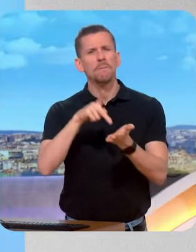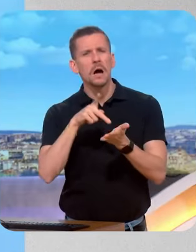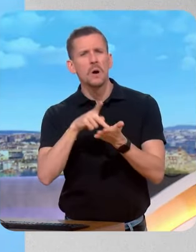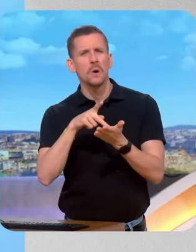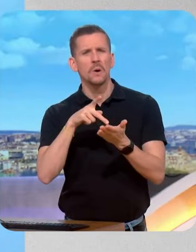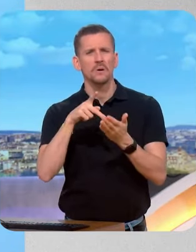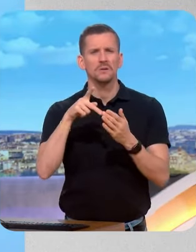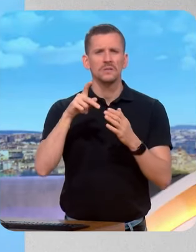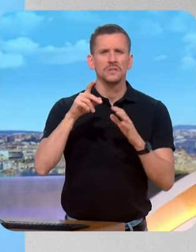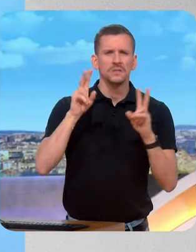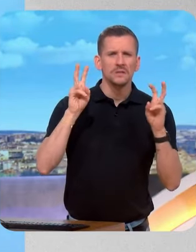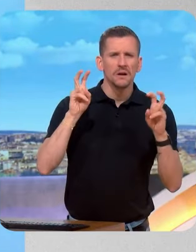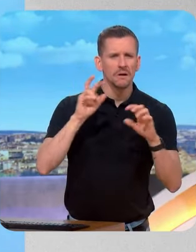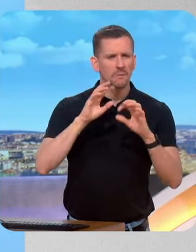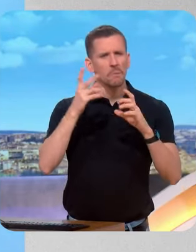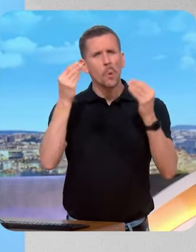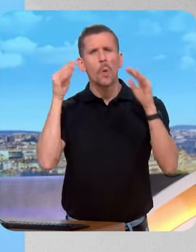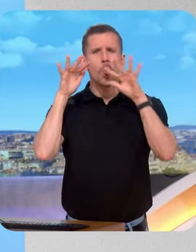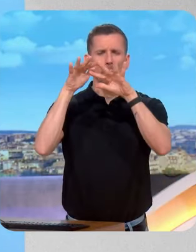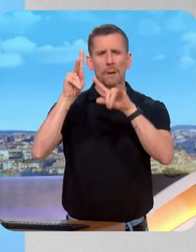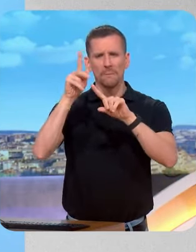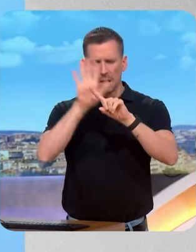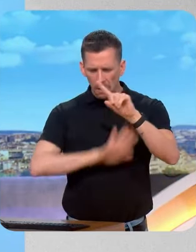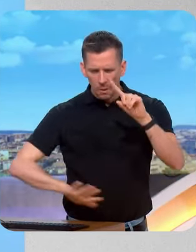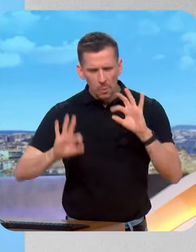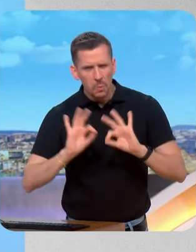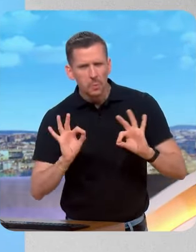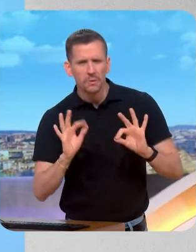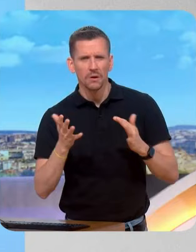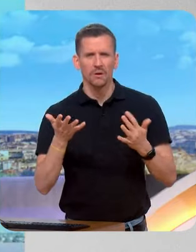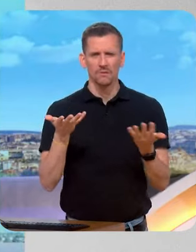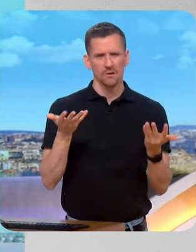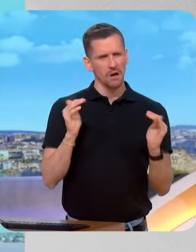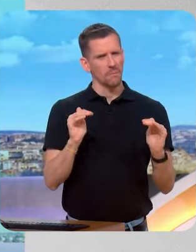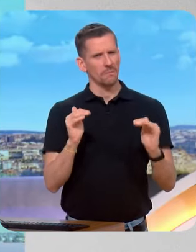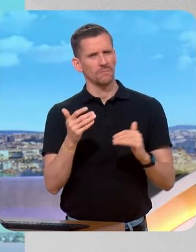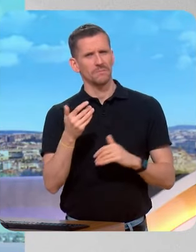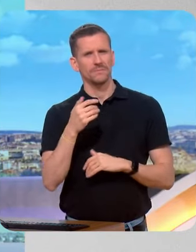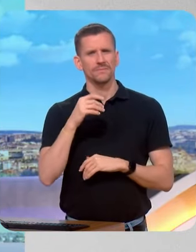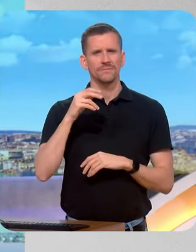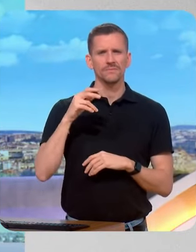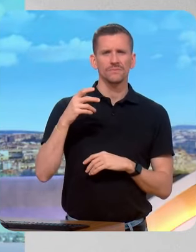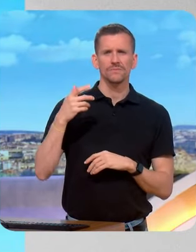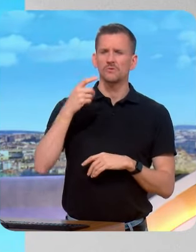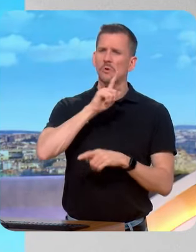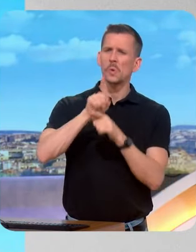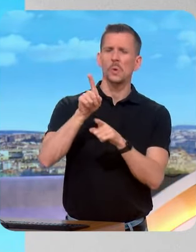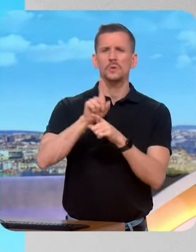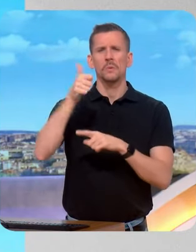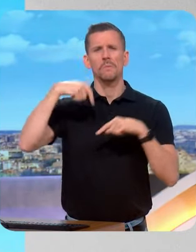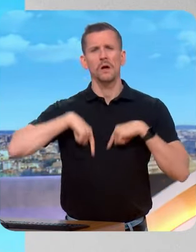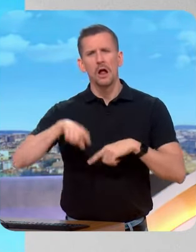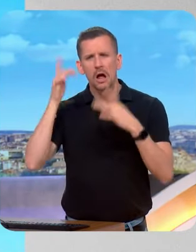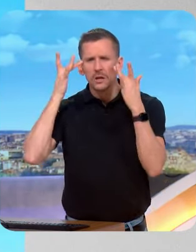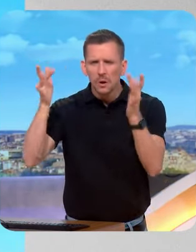Loire. Et il n'en faisait pas mystère. Il considérait que Gabriel Attal, le Premier ministre, manquait d'expérience. Donc toutes ces critiques, vous les avez entendues.